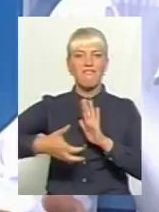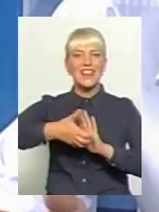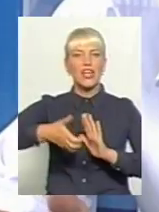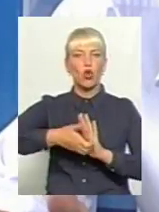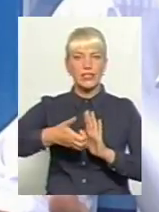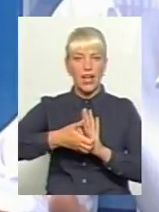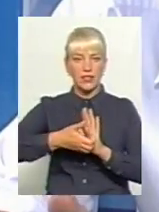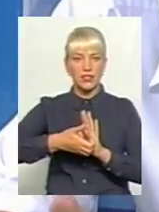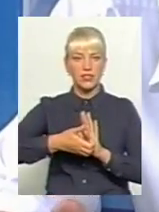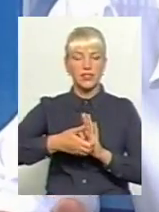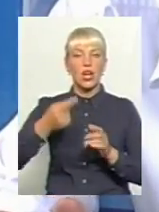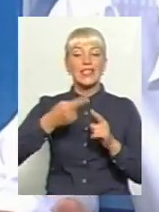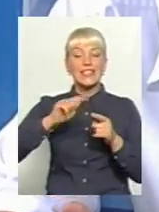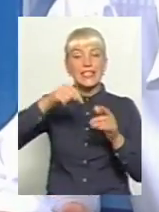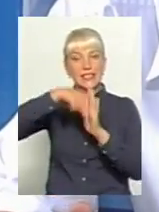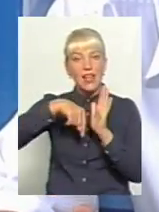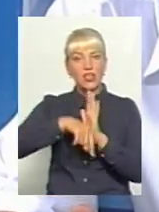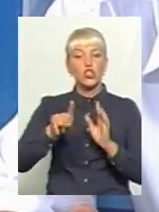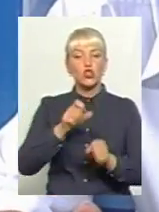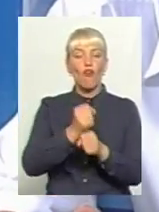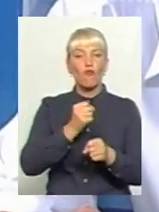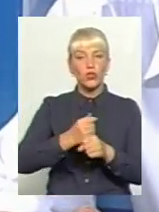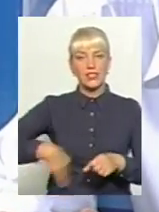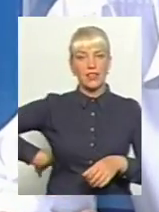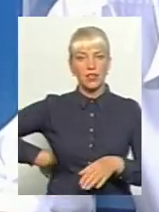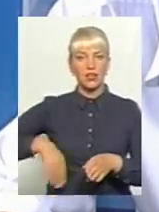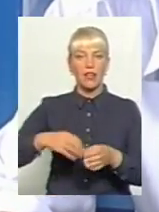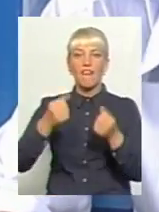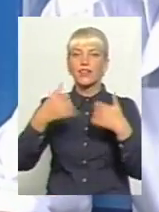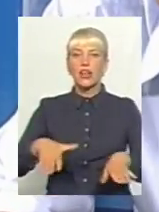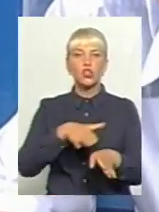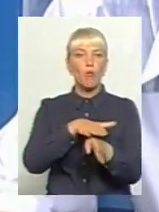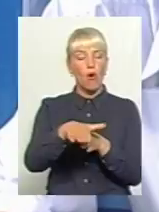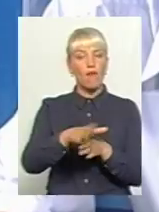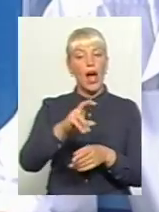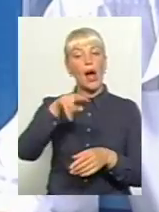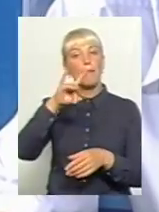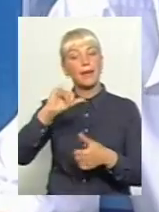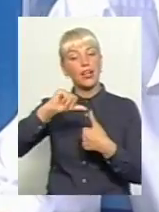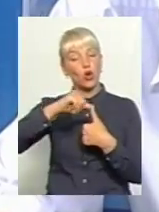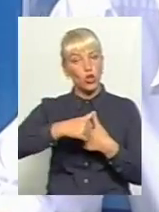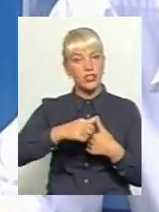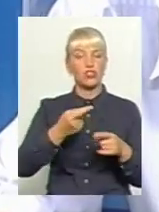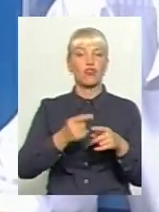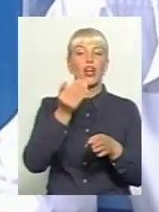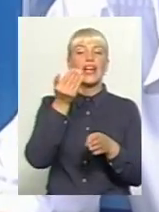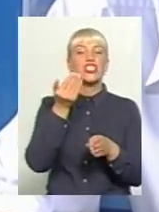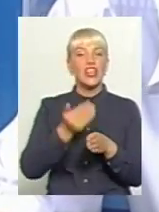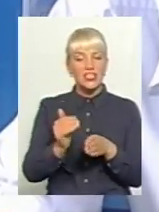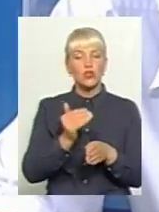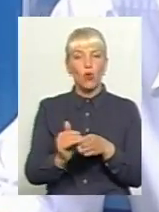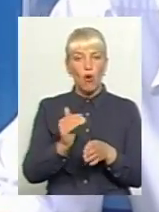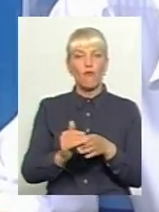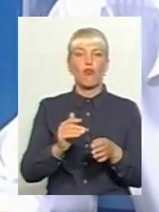функція нирки втрачена повністю. А при хроніченні вона частково виділяє, чую, частково